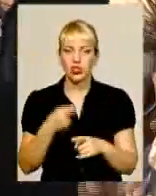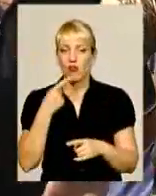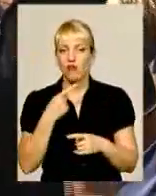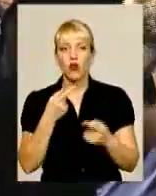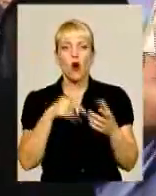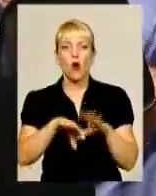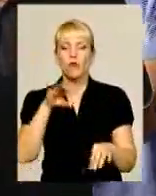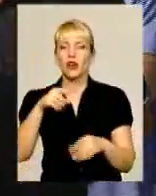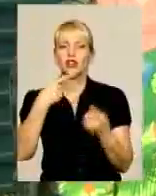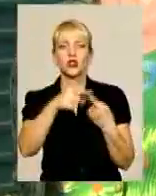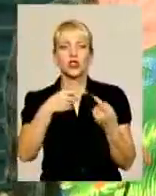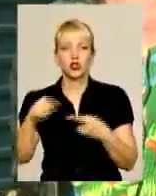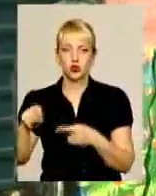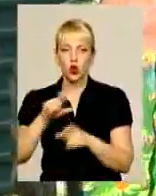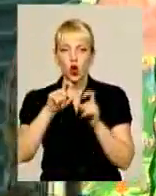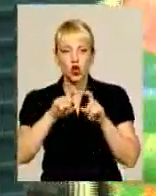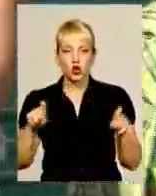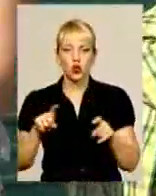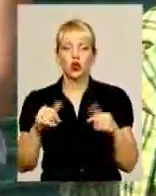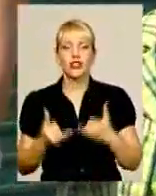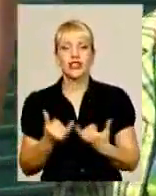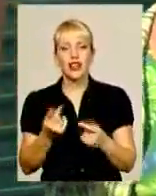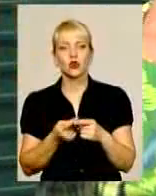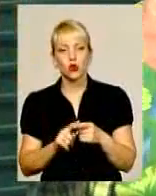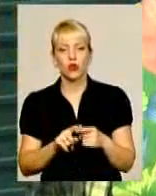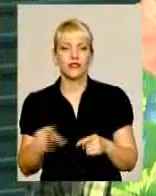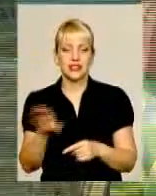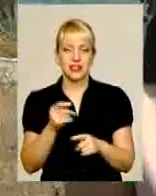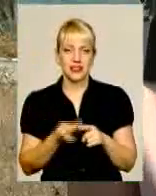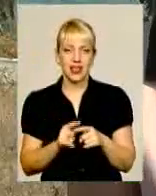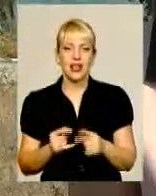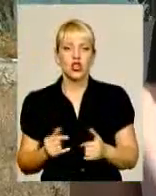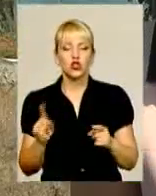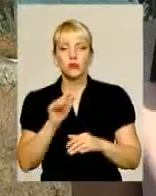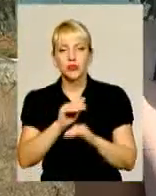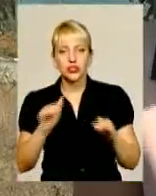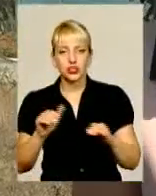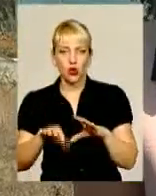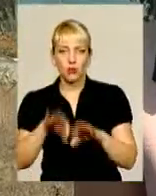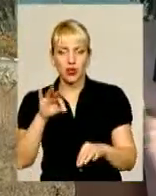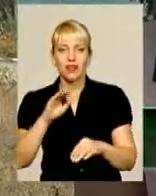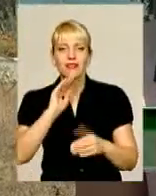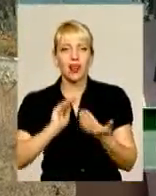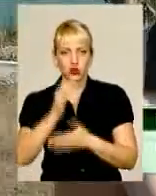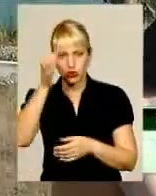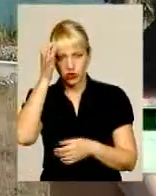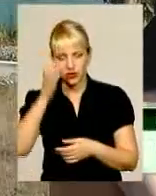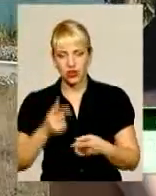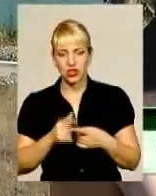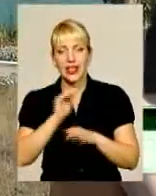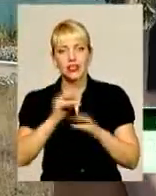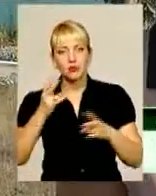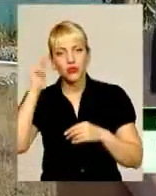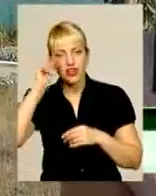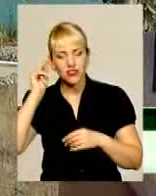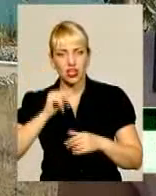-яку іншу школу. Мовляв, все для того, аби діти отримували якісну освіту. Діти повинні навчатись в конкурентному середовищі, повинен бути